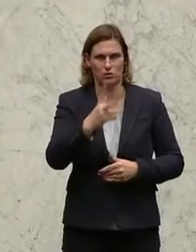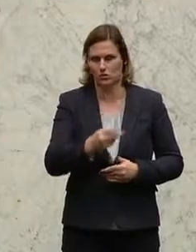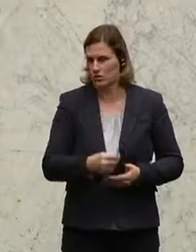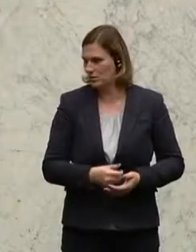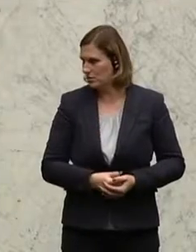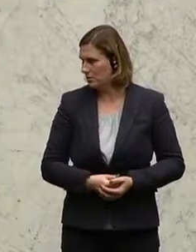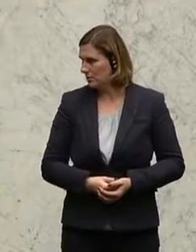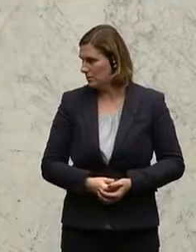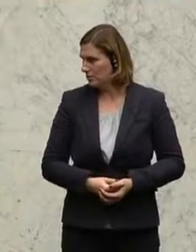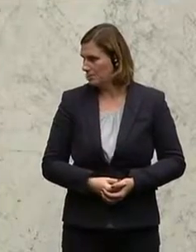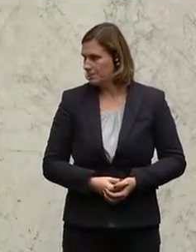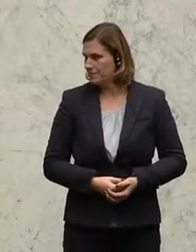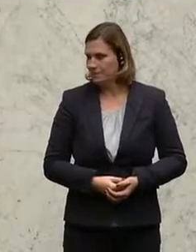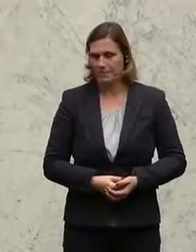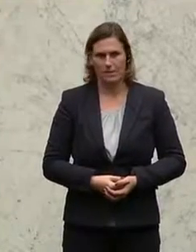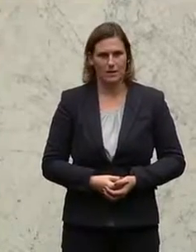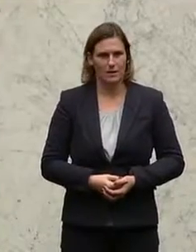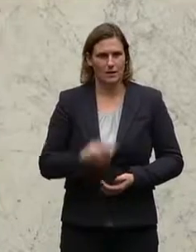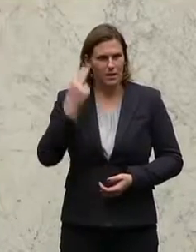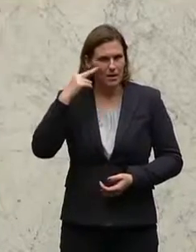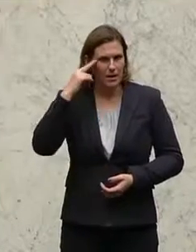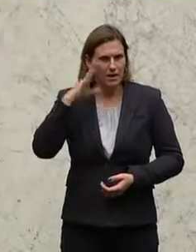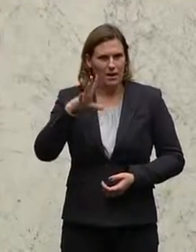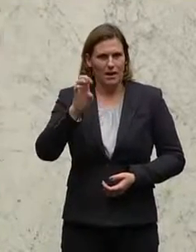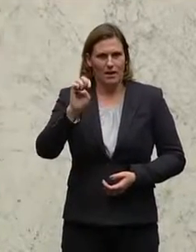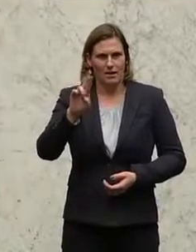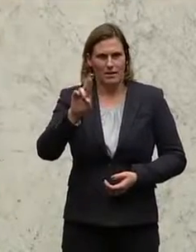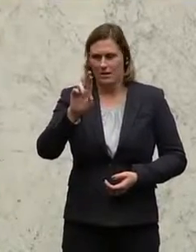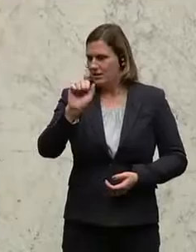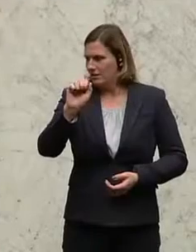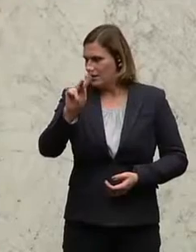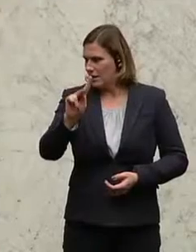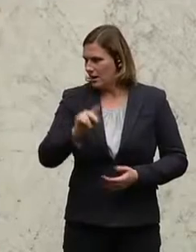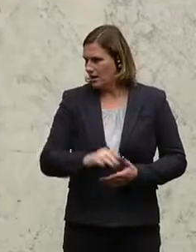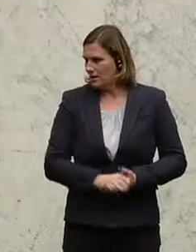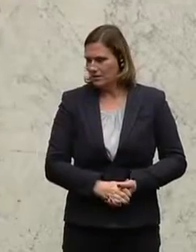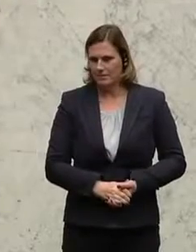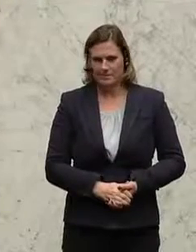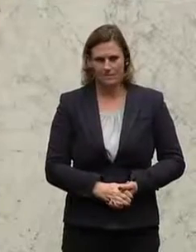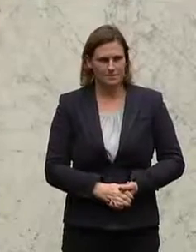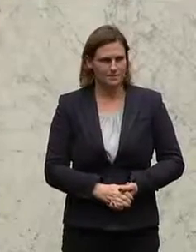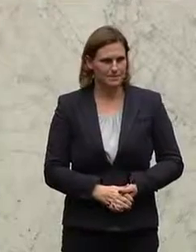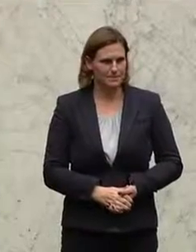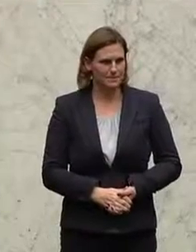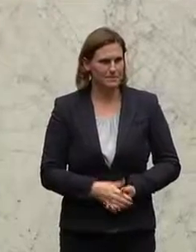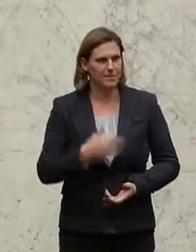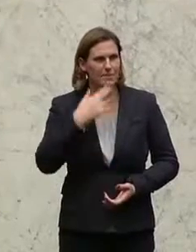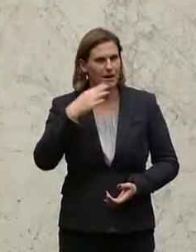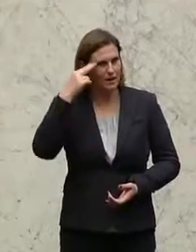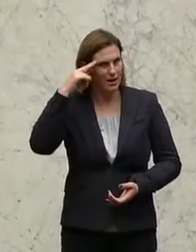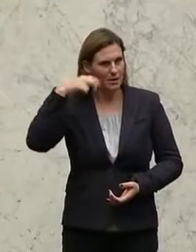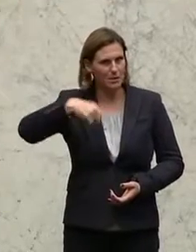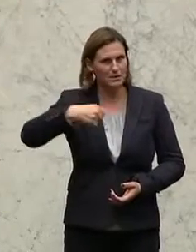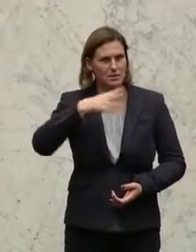-Sprecherin der Grünen, sagt, zwischen 2008 und 2012 hätte es zwischen der Steiermark und Niederösterreich große Unterschiede bei der Kostensteigerung gegeben.